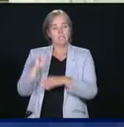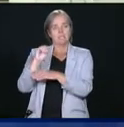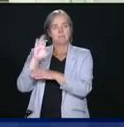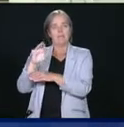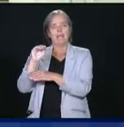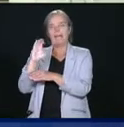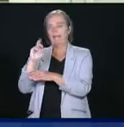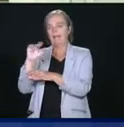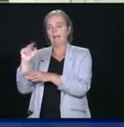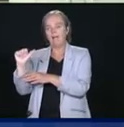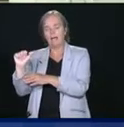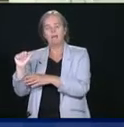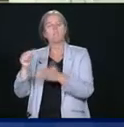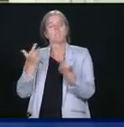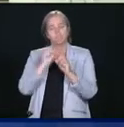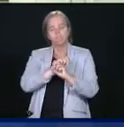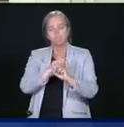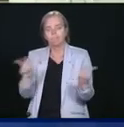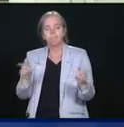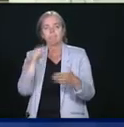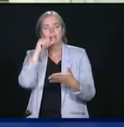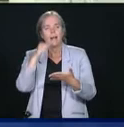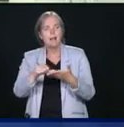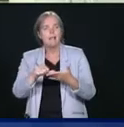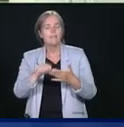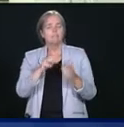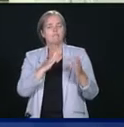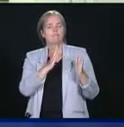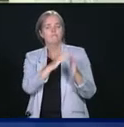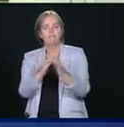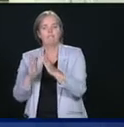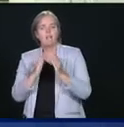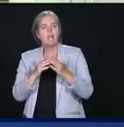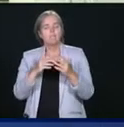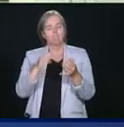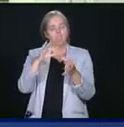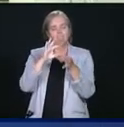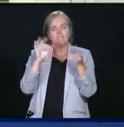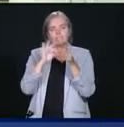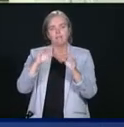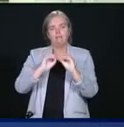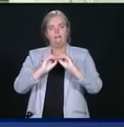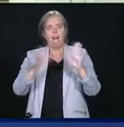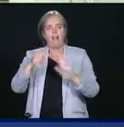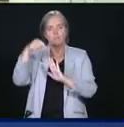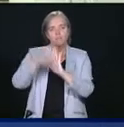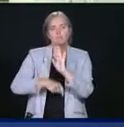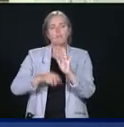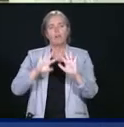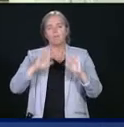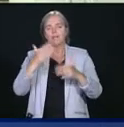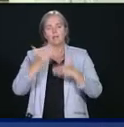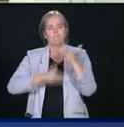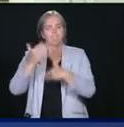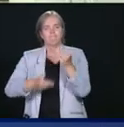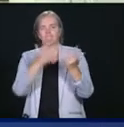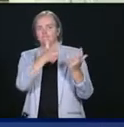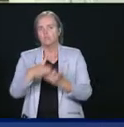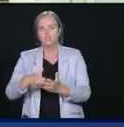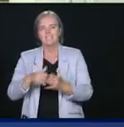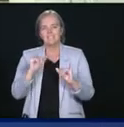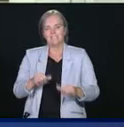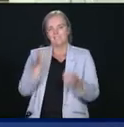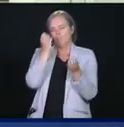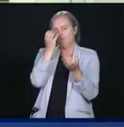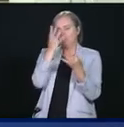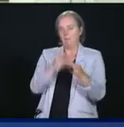tous ses homologues provinciaux et territoriaux pour expliquer comment le processus va accélérer et comment il fonctionnera. Mais